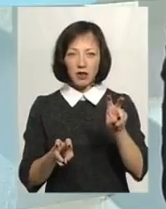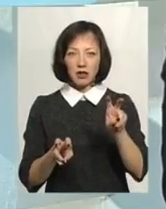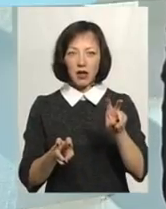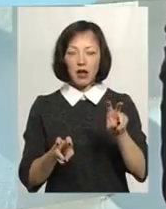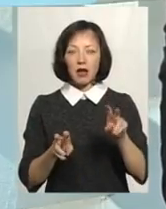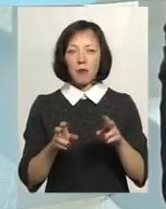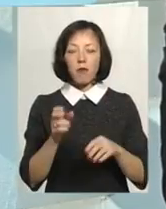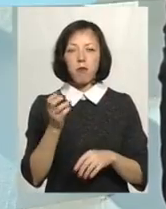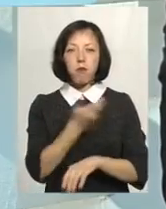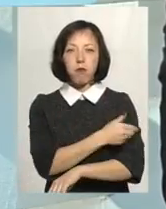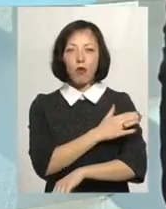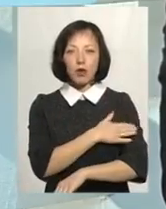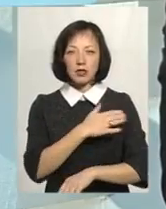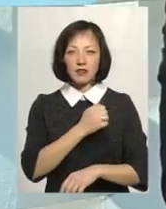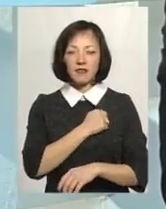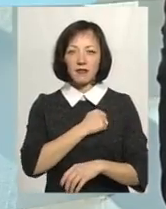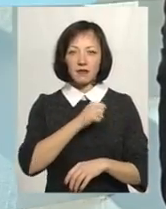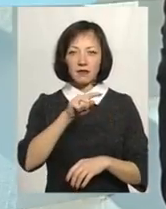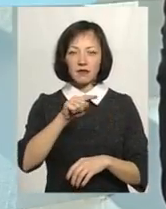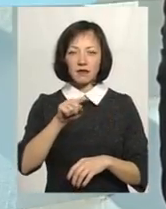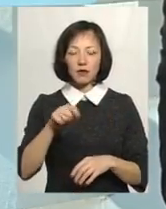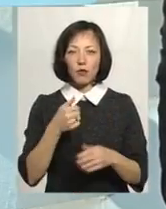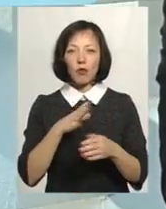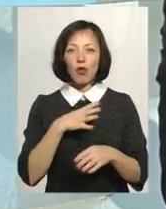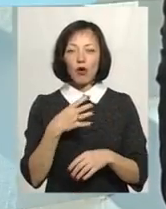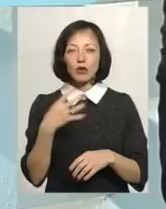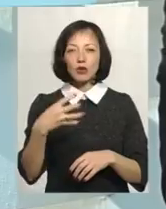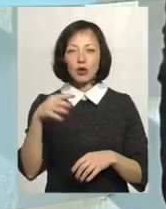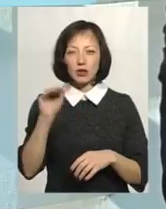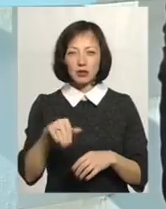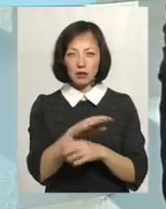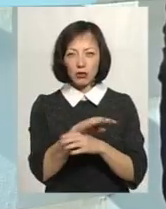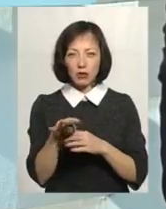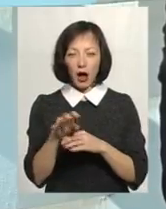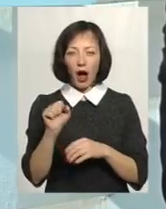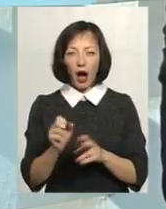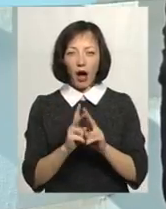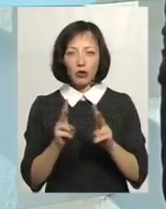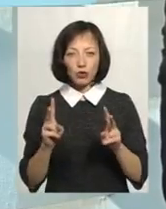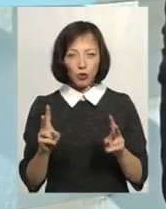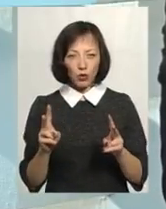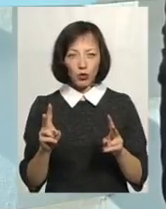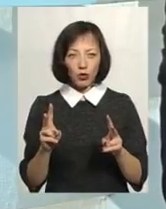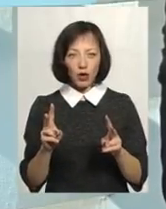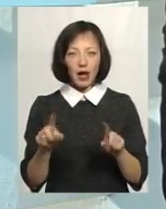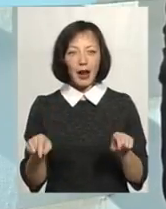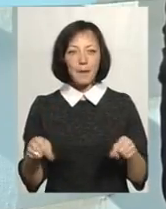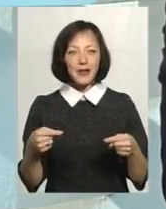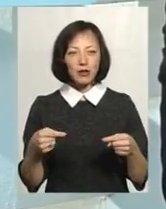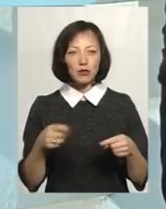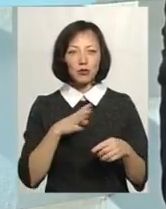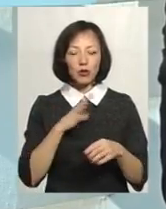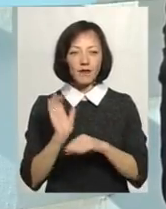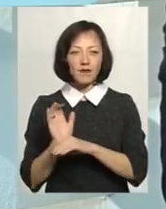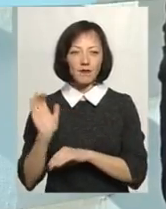військовій. Більше 40 чоловік було розстріляно, а тих, які так звано реабілітовані, вони були